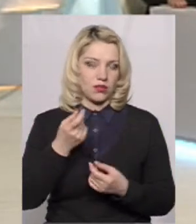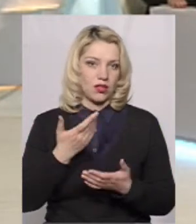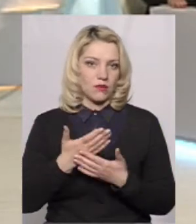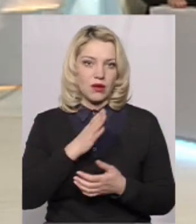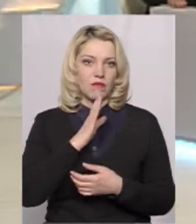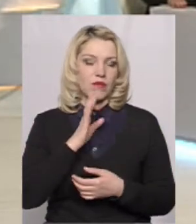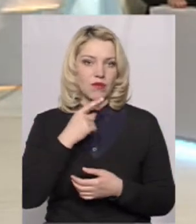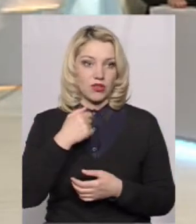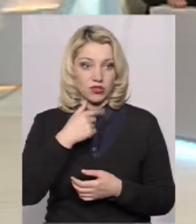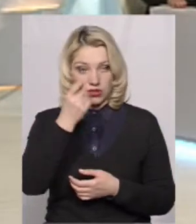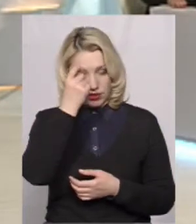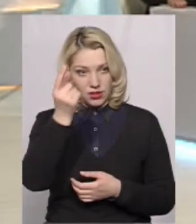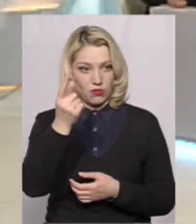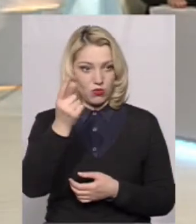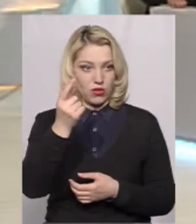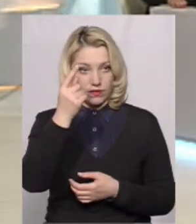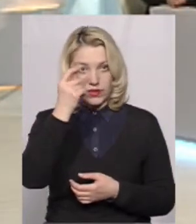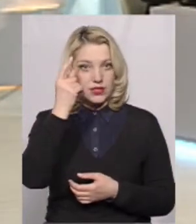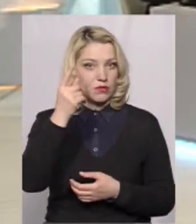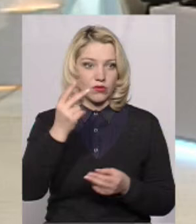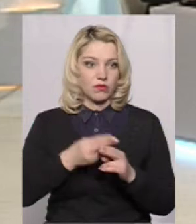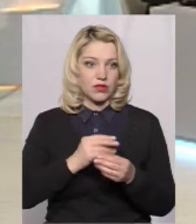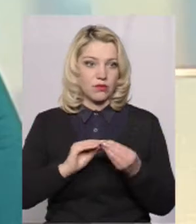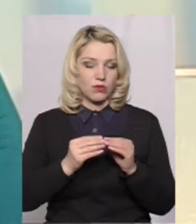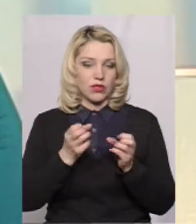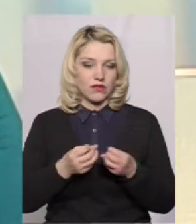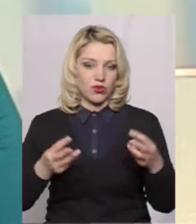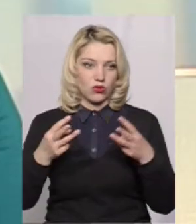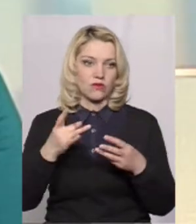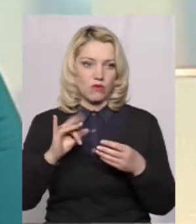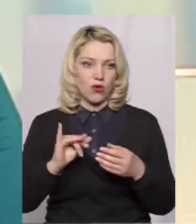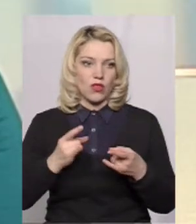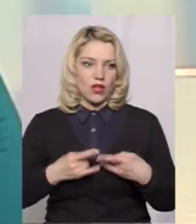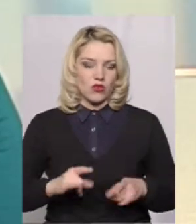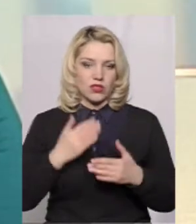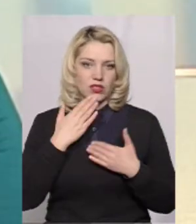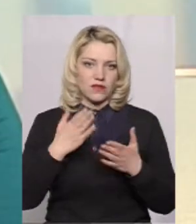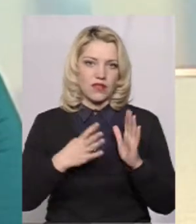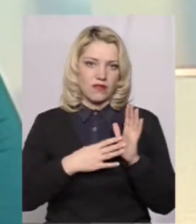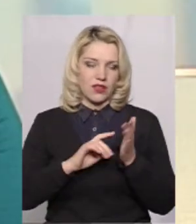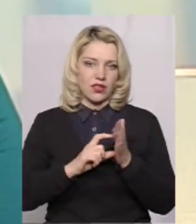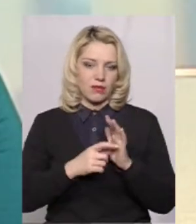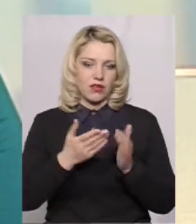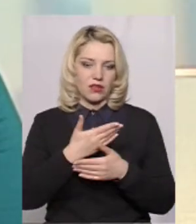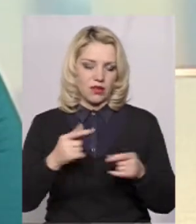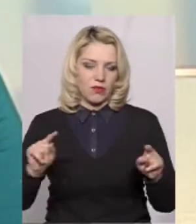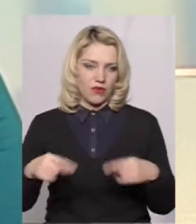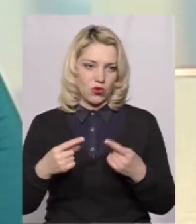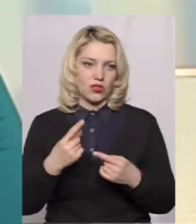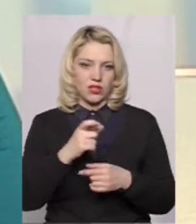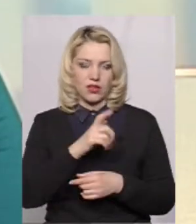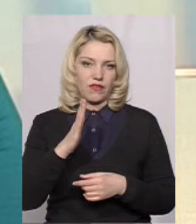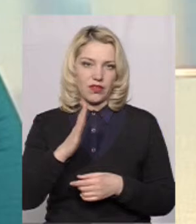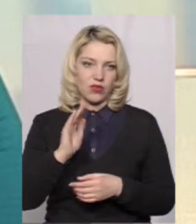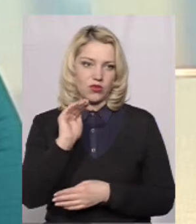просто каже, я забула. Так і каже. Без проблем, по свідоцтву, по народженню, звернення, даєте кабінет. І ми відновлюємо. За хвилину